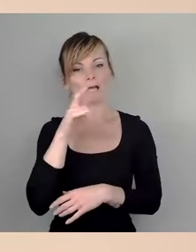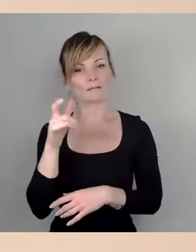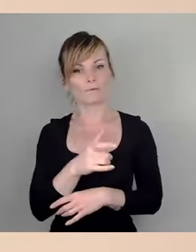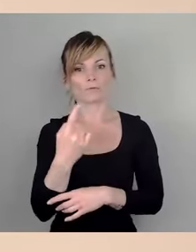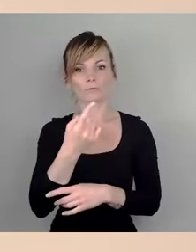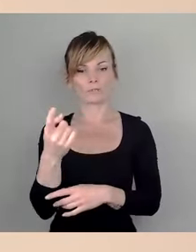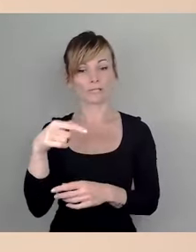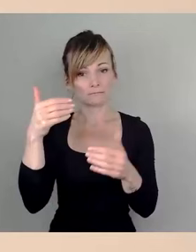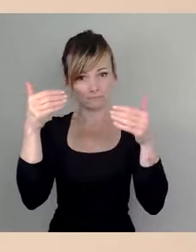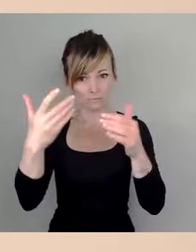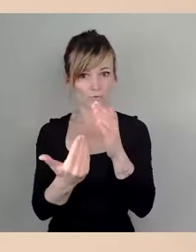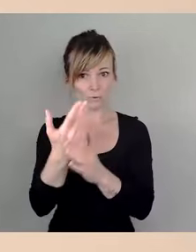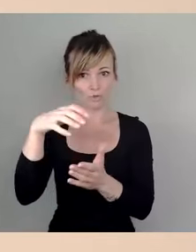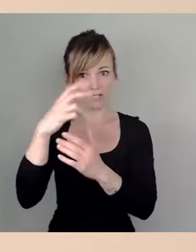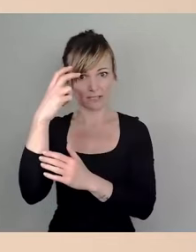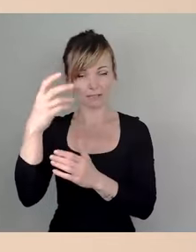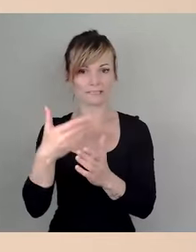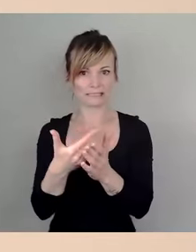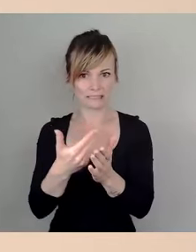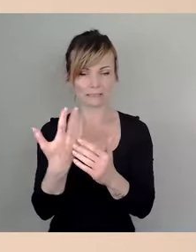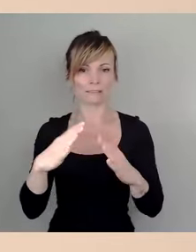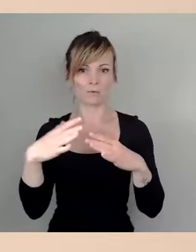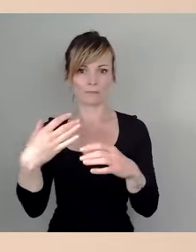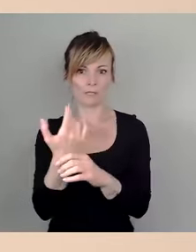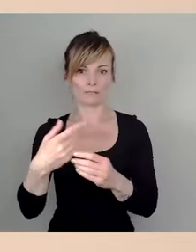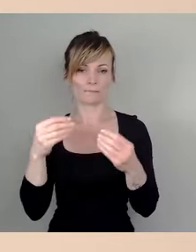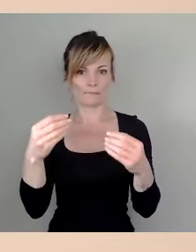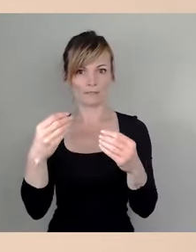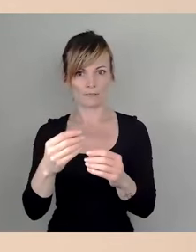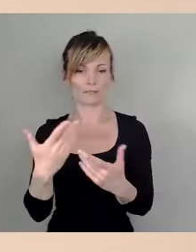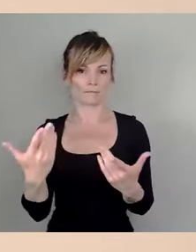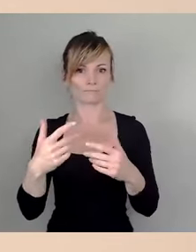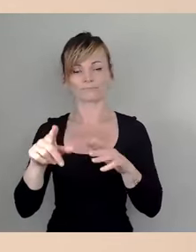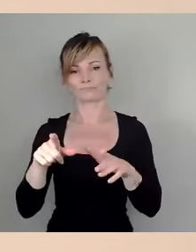auch die notwendigen investiven Mittel im Haushalt einzuordnen. Der Bedarf ist offenkundig.